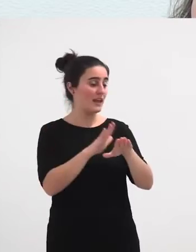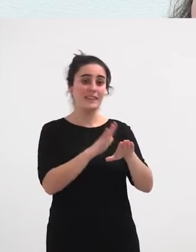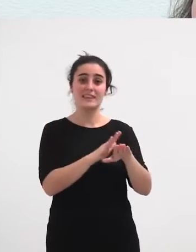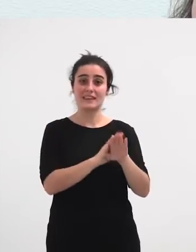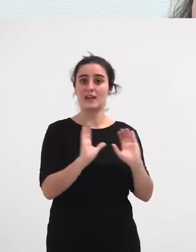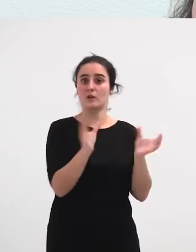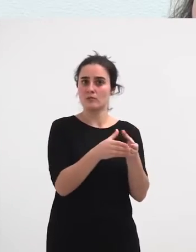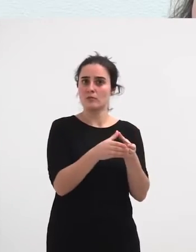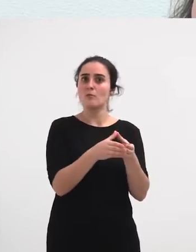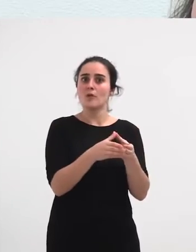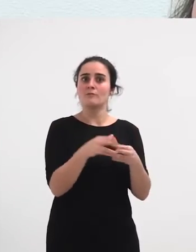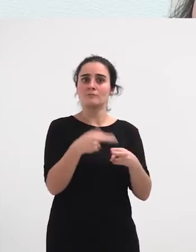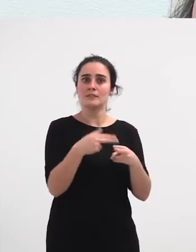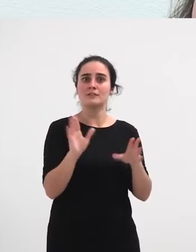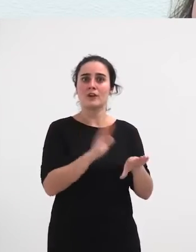bartsuena,